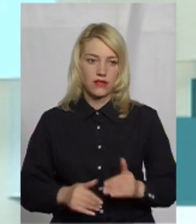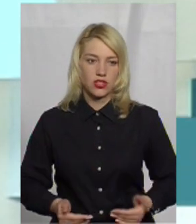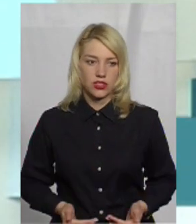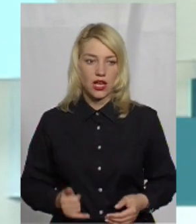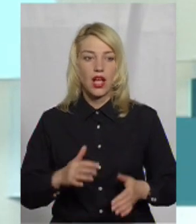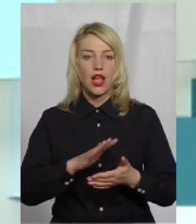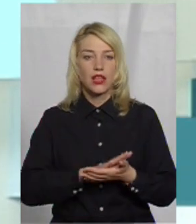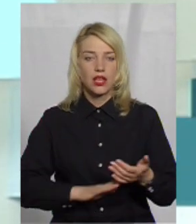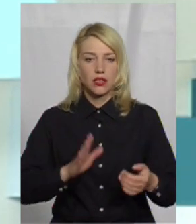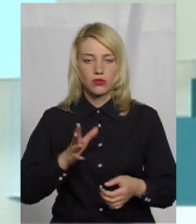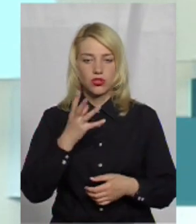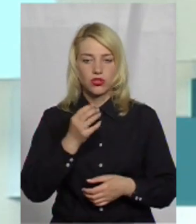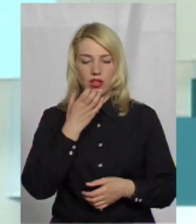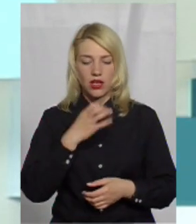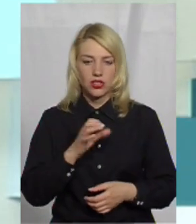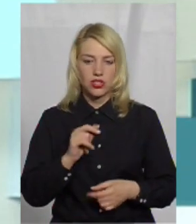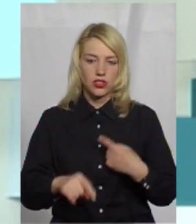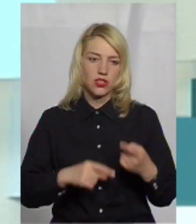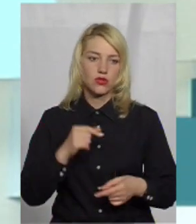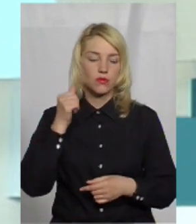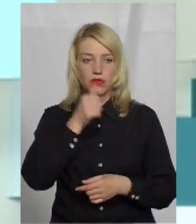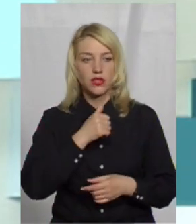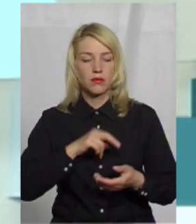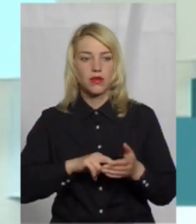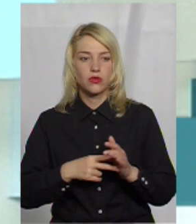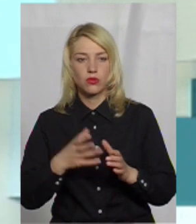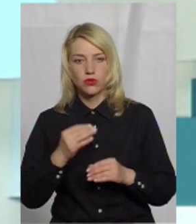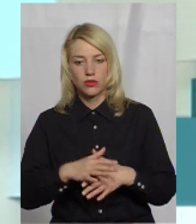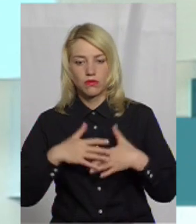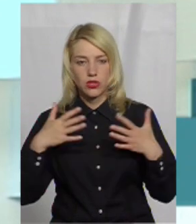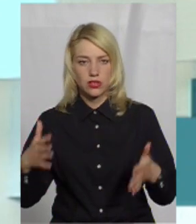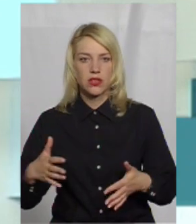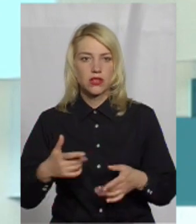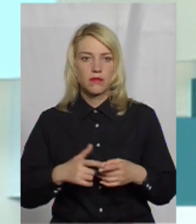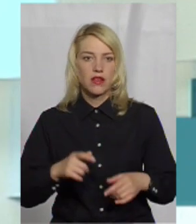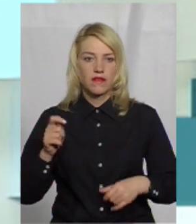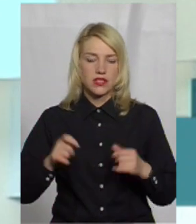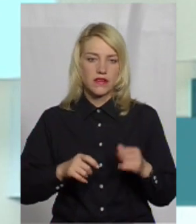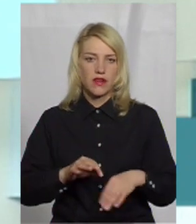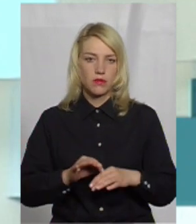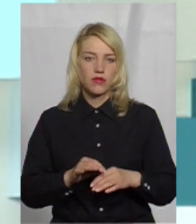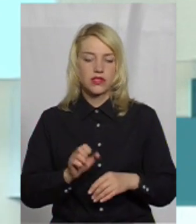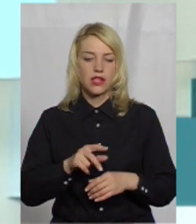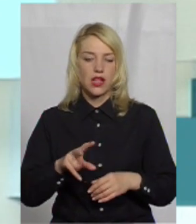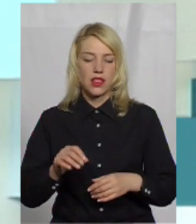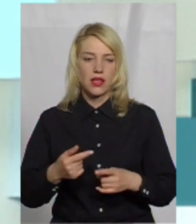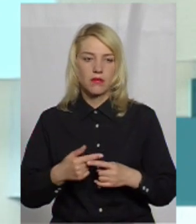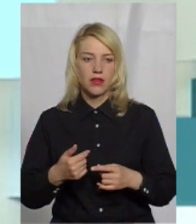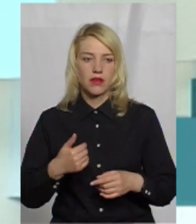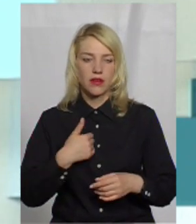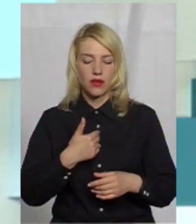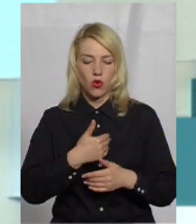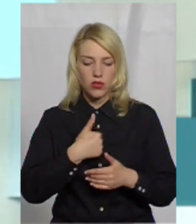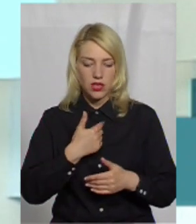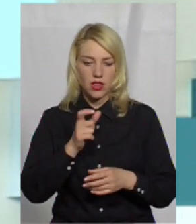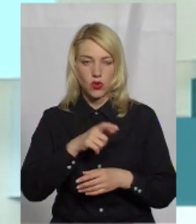Далі буде ще гарячіше. На наступний рік плануємо більш масштабний фестиваль провести. Але все ж таки ми хотіли до людей